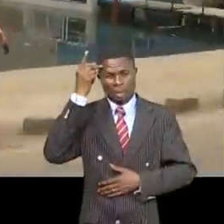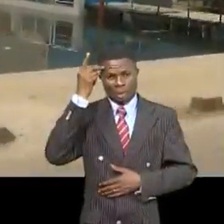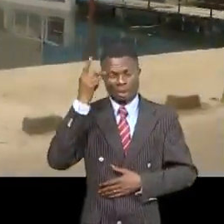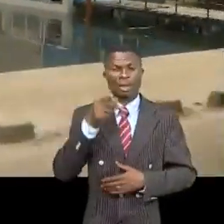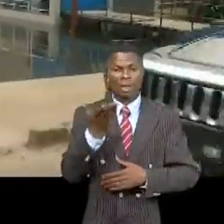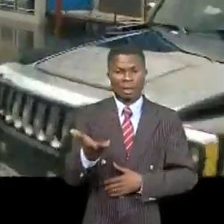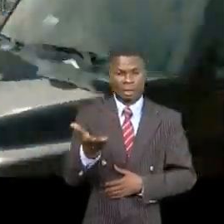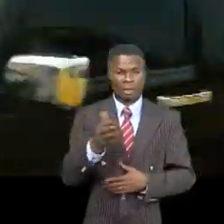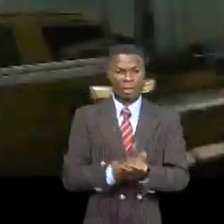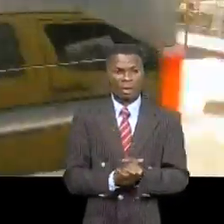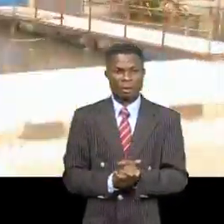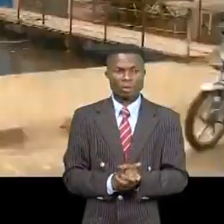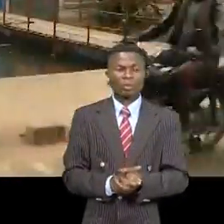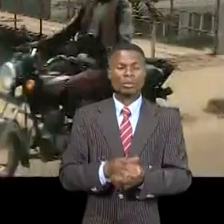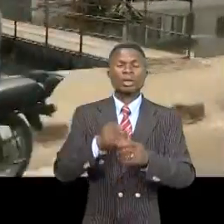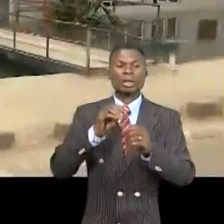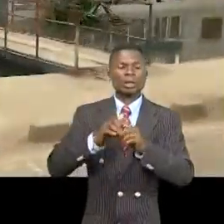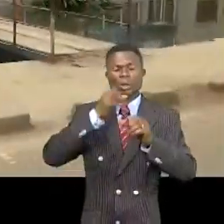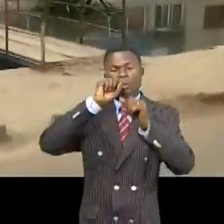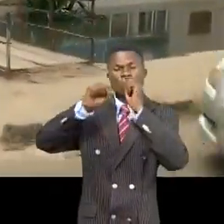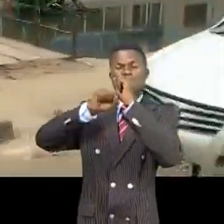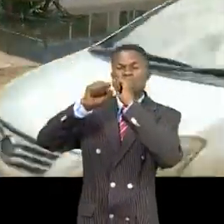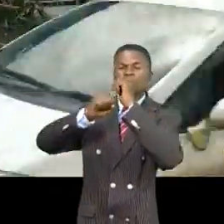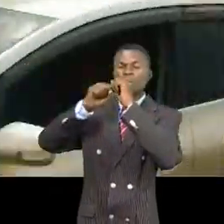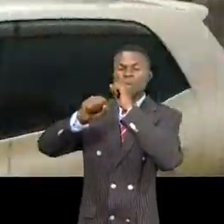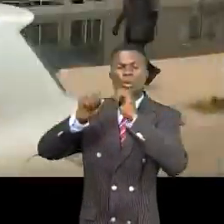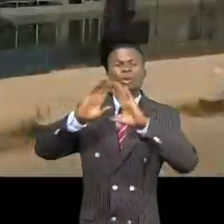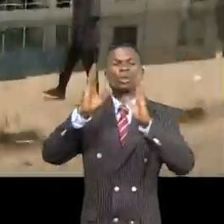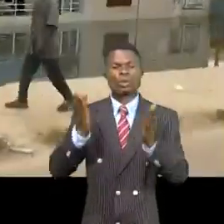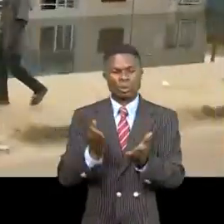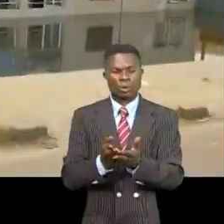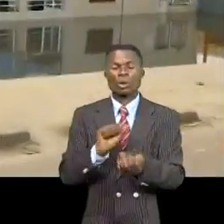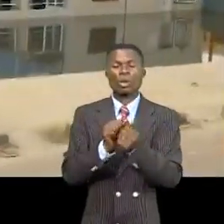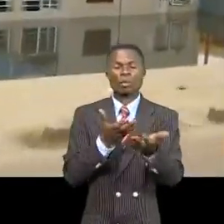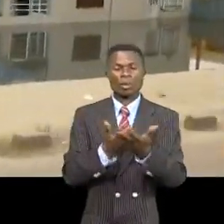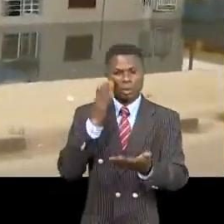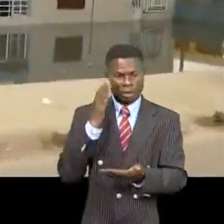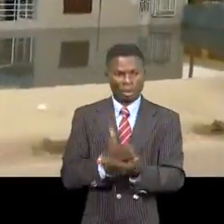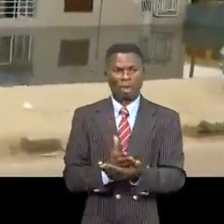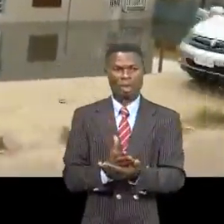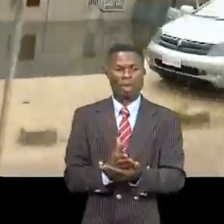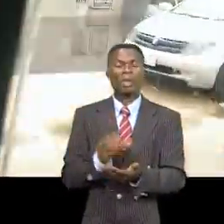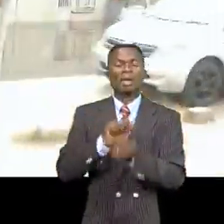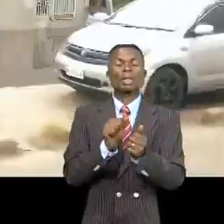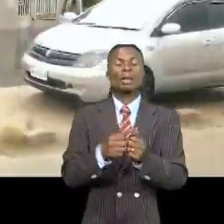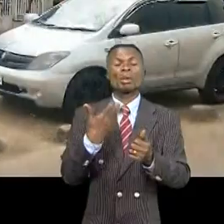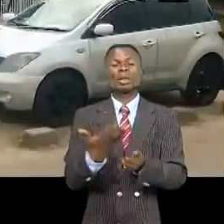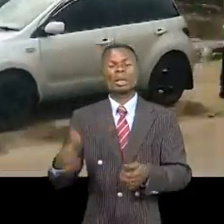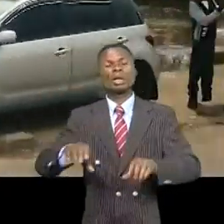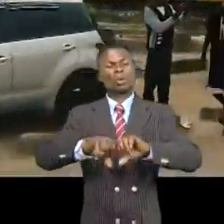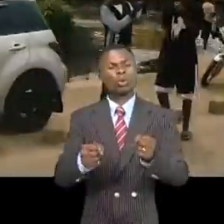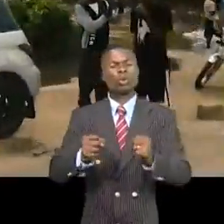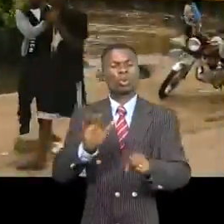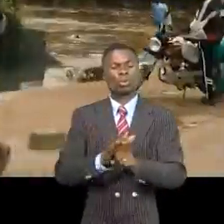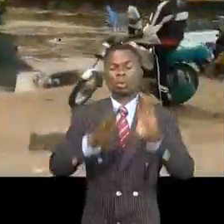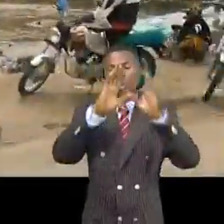s'abat sur la mégapole suffit pour que tout s'égate et le nombre des dégâts matériels, voire les pertes